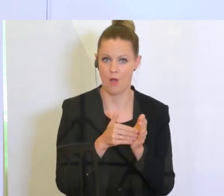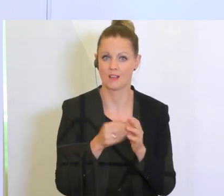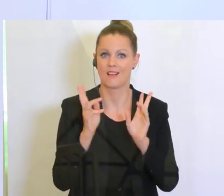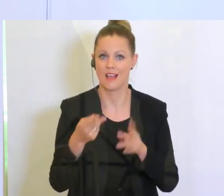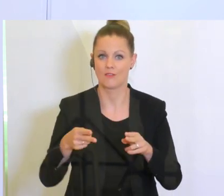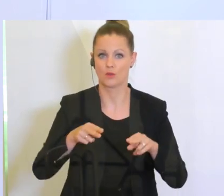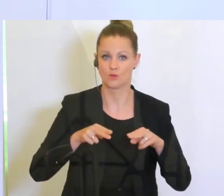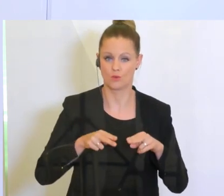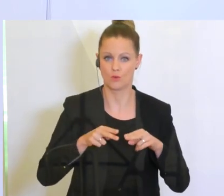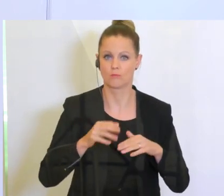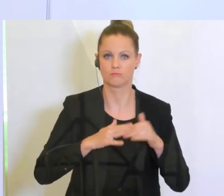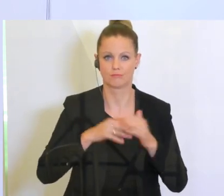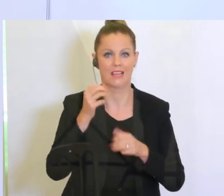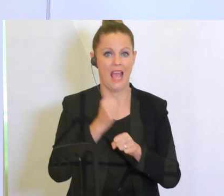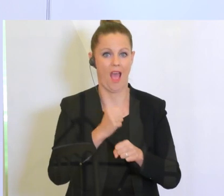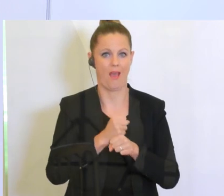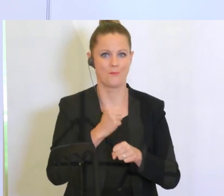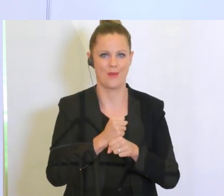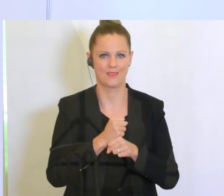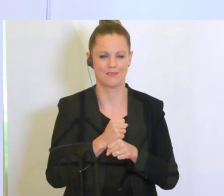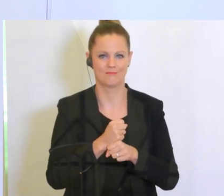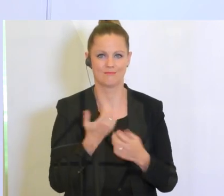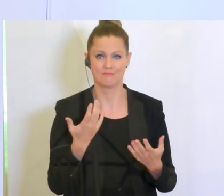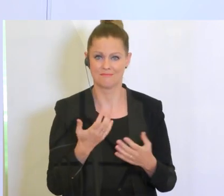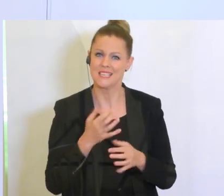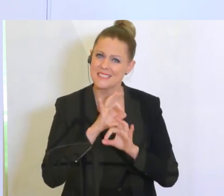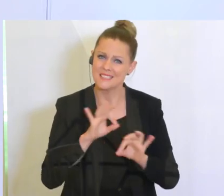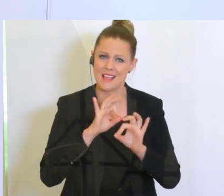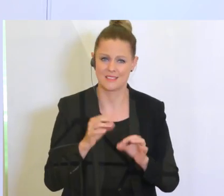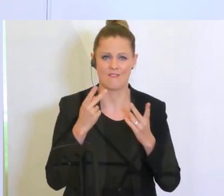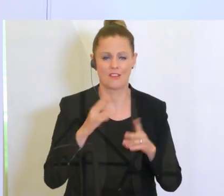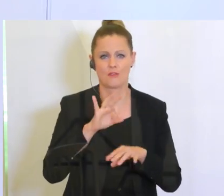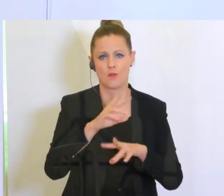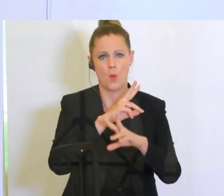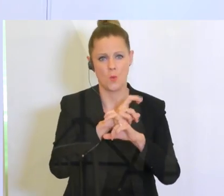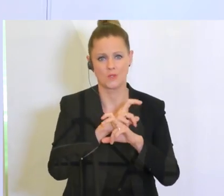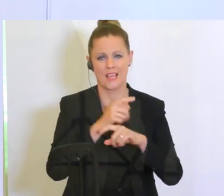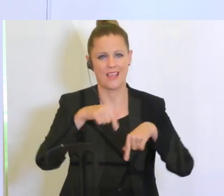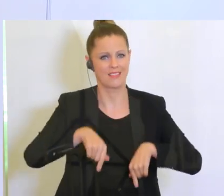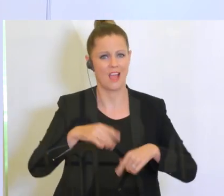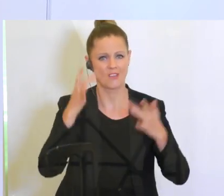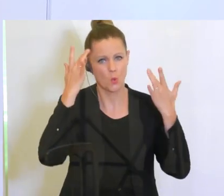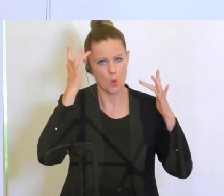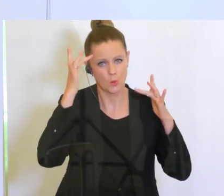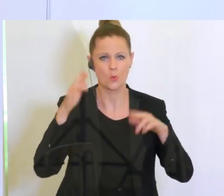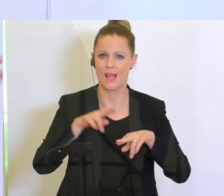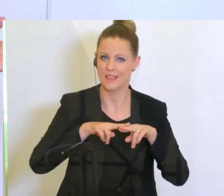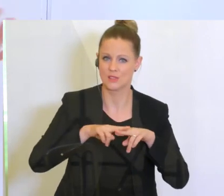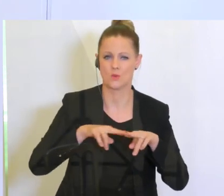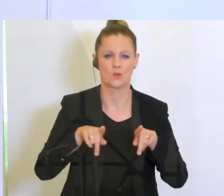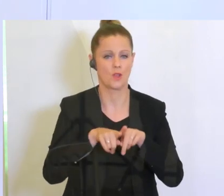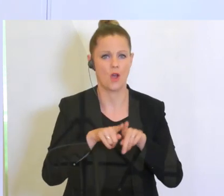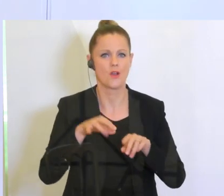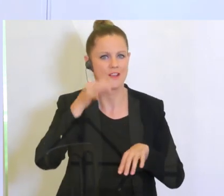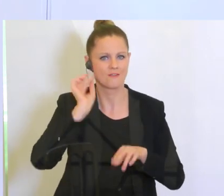ihrer Arbeit nachgehen zu können, die so wichtig ist für Österreich als Kulturnation, aber auch eben, wie die Frau